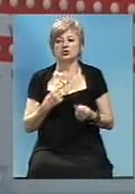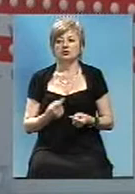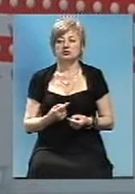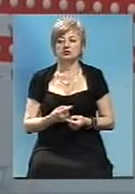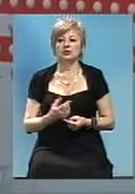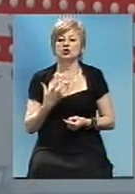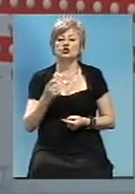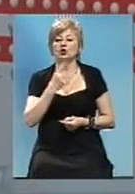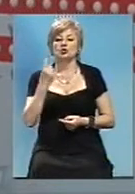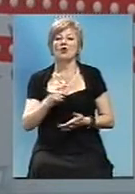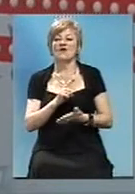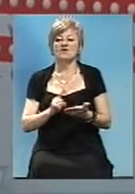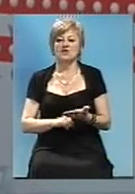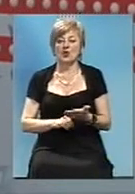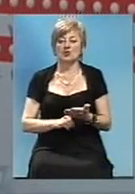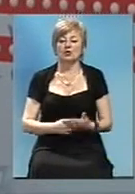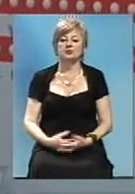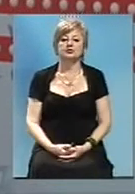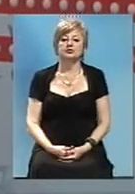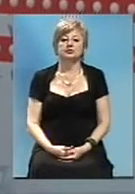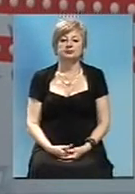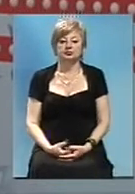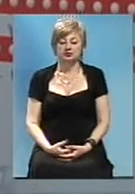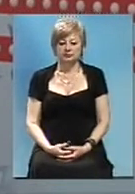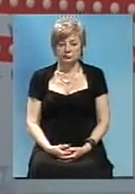Ще одне запитання Юрій Хохлов, сайт «Вмісті».